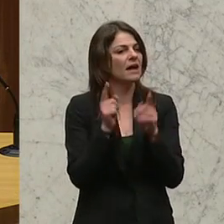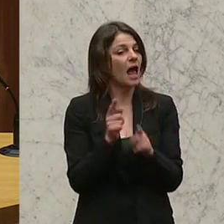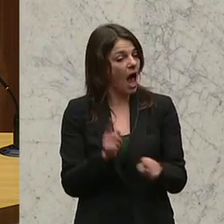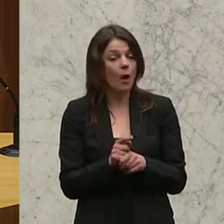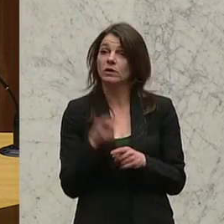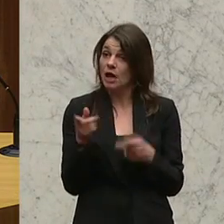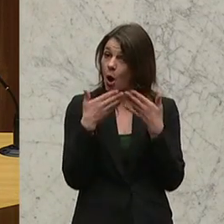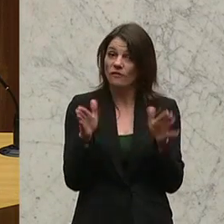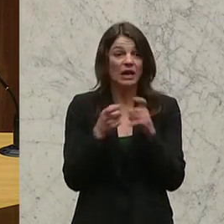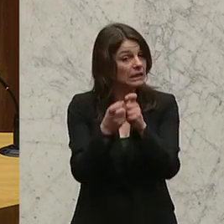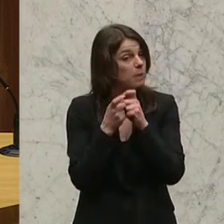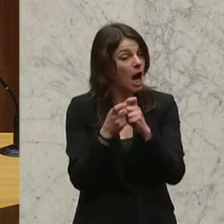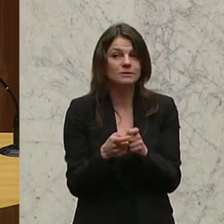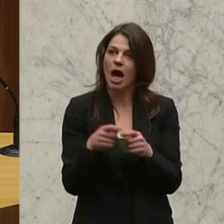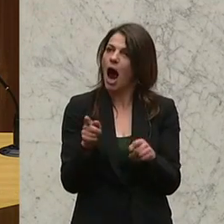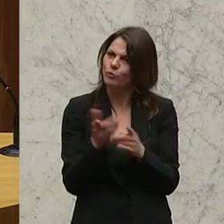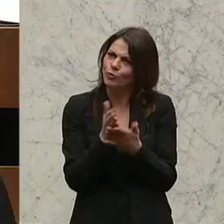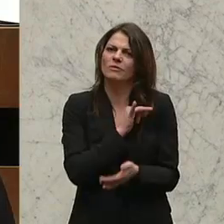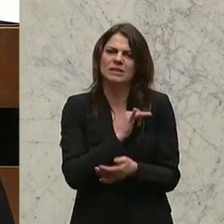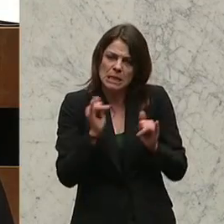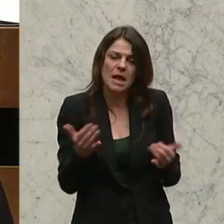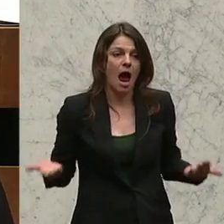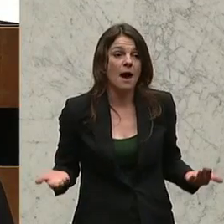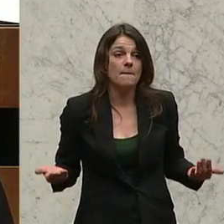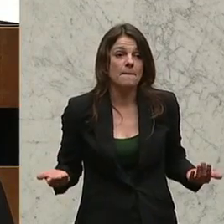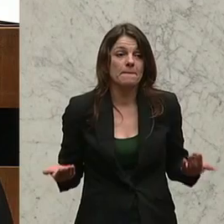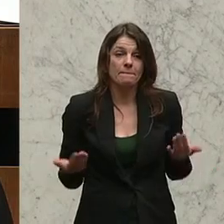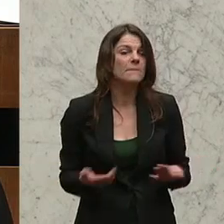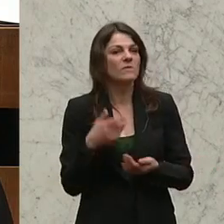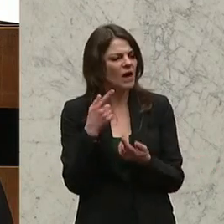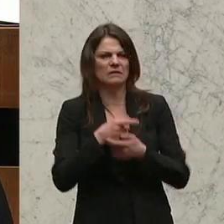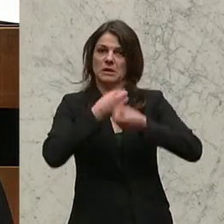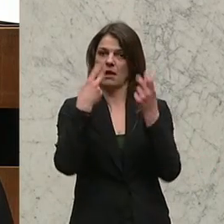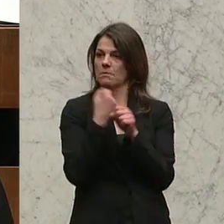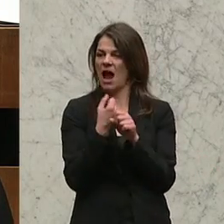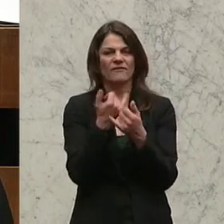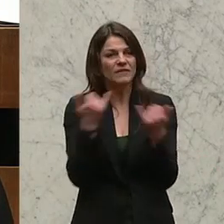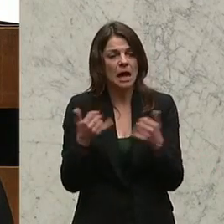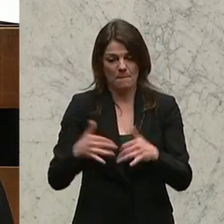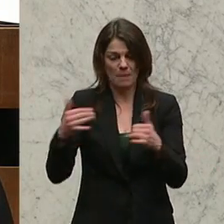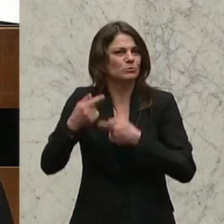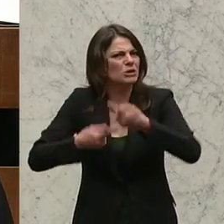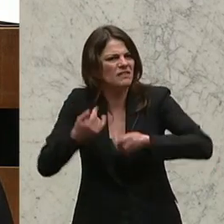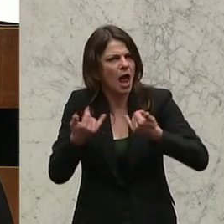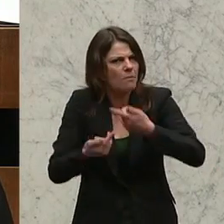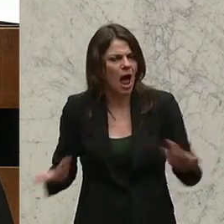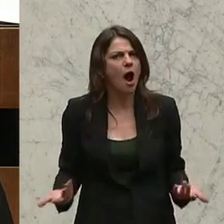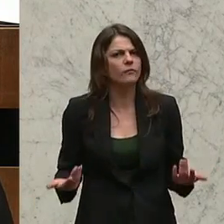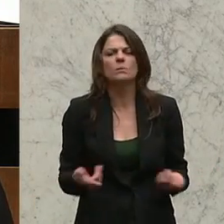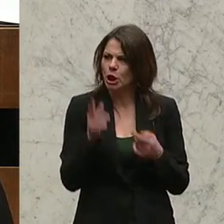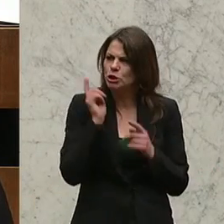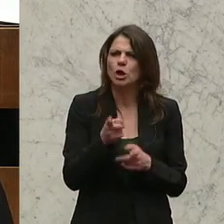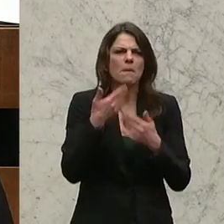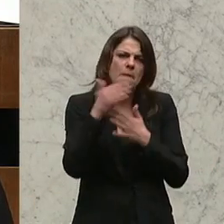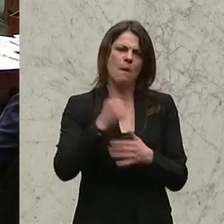Instrument einer öffentlichen Debatte durchaus was für sich hat. Also es ist ja einfach das Klarmachen, wie parlamentarische Prozesse ablaufen und da sollte man sich deutlich